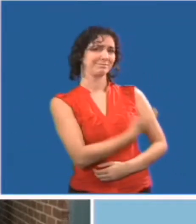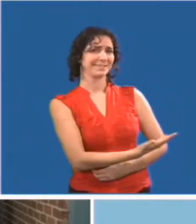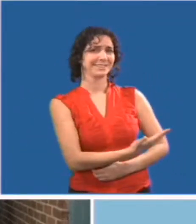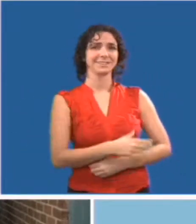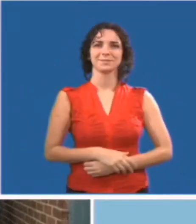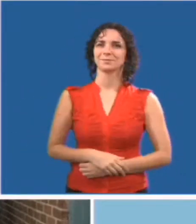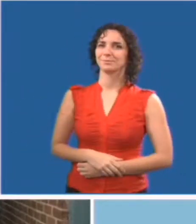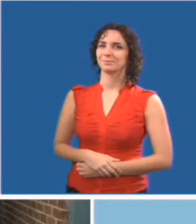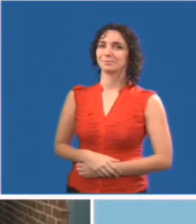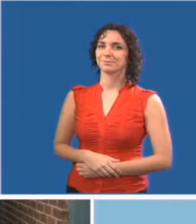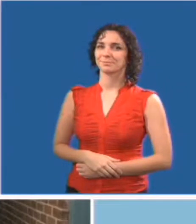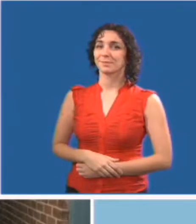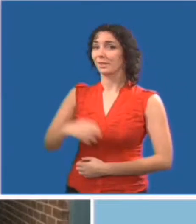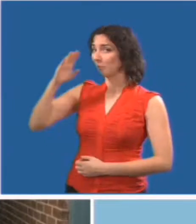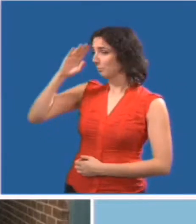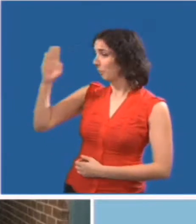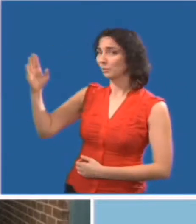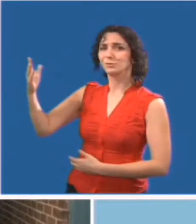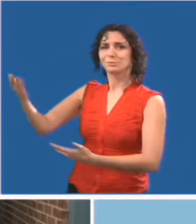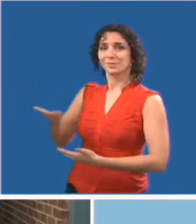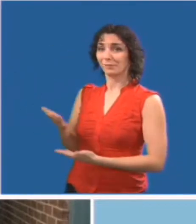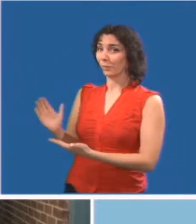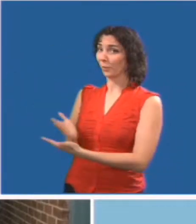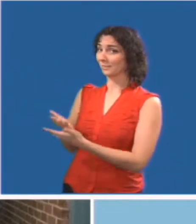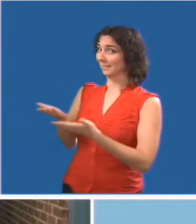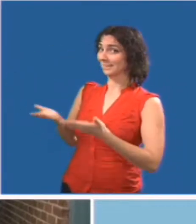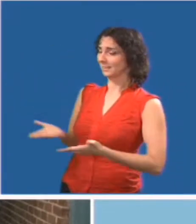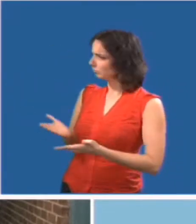Bonjour, bienvenue au concert. Merci.